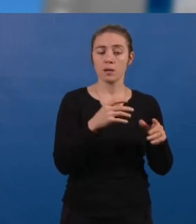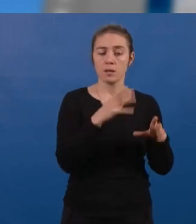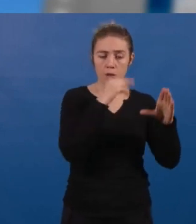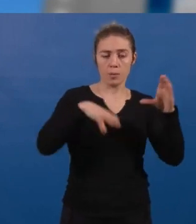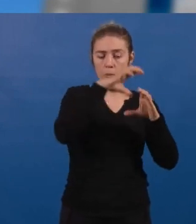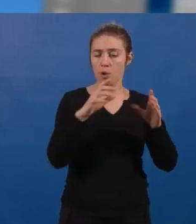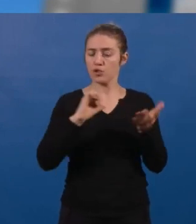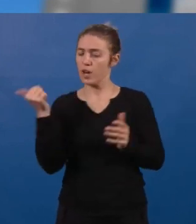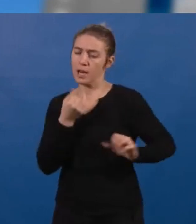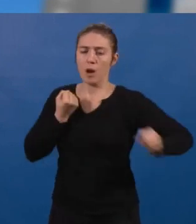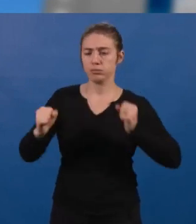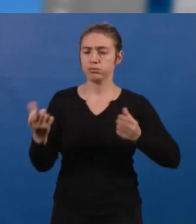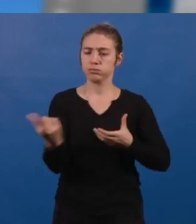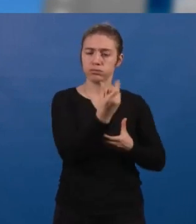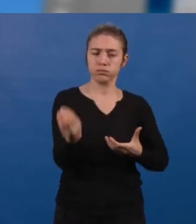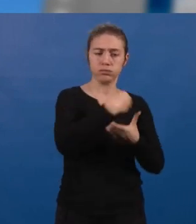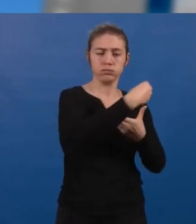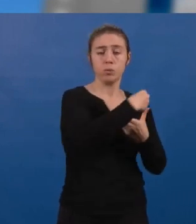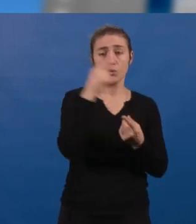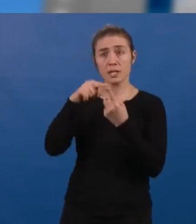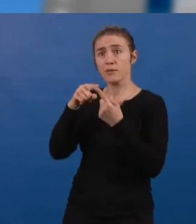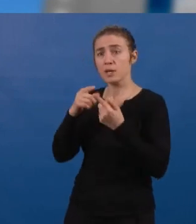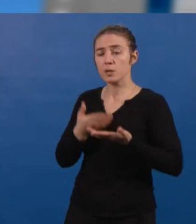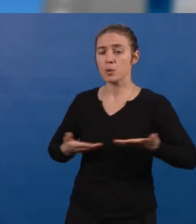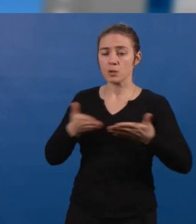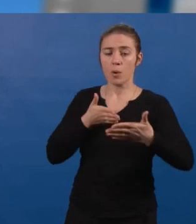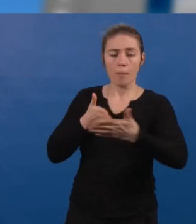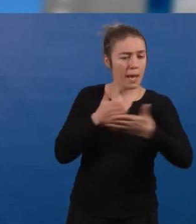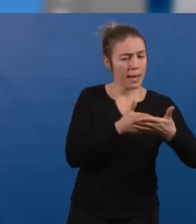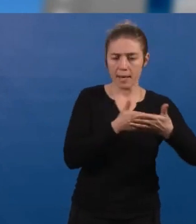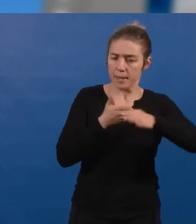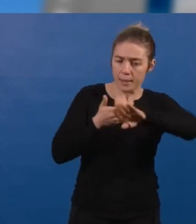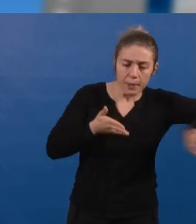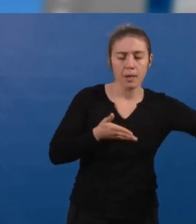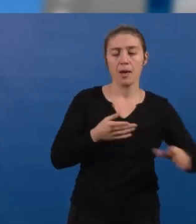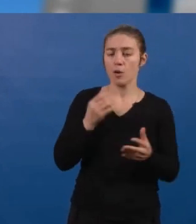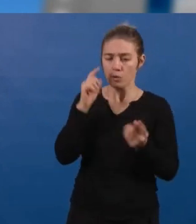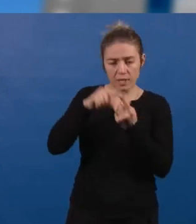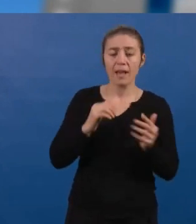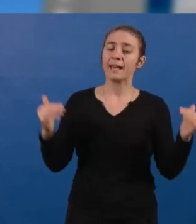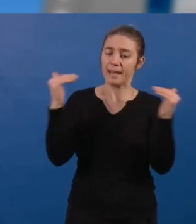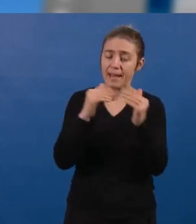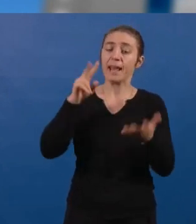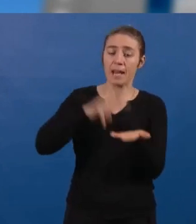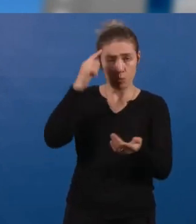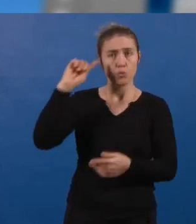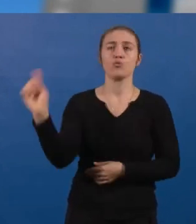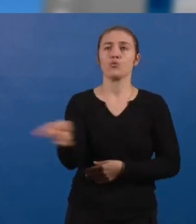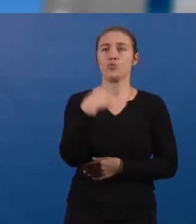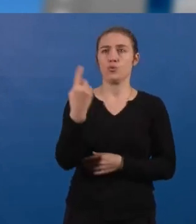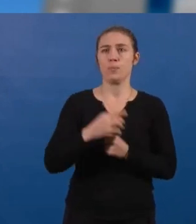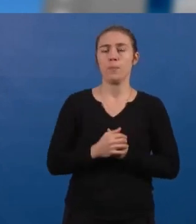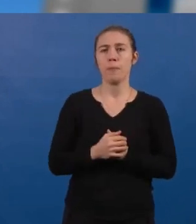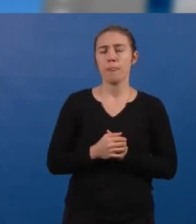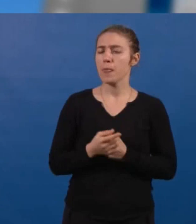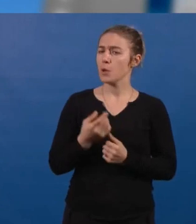chantier et faire tomber les multiples barrières qui existent aujourd'hui pour l'égalité réelle pour tous et toutes. Nous en partageons le